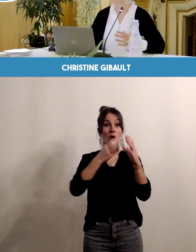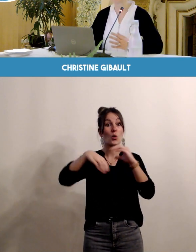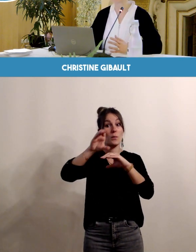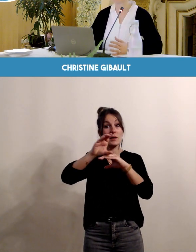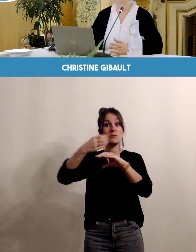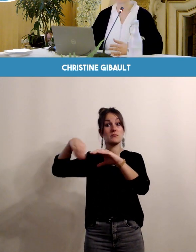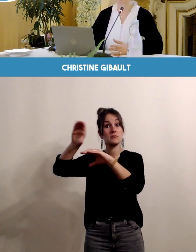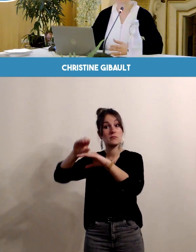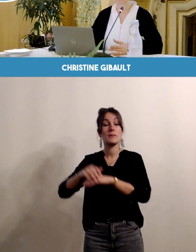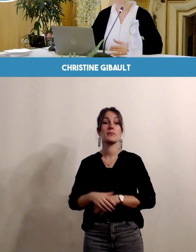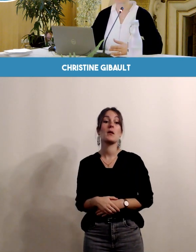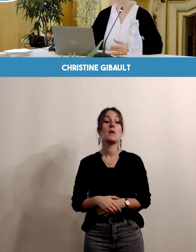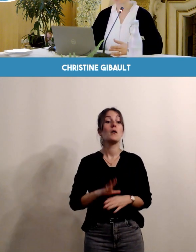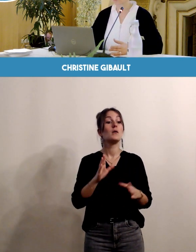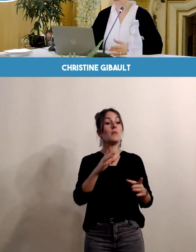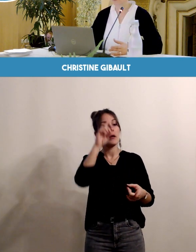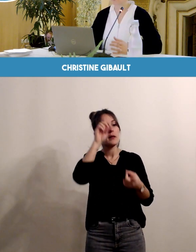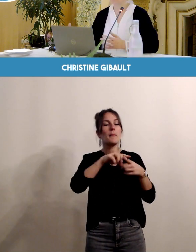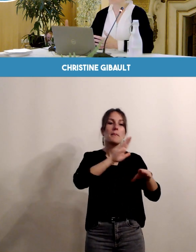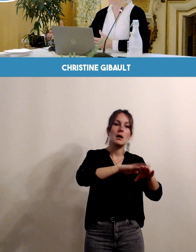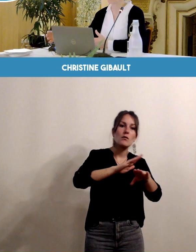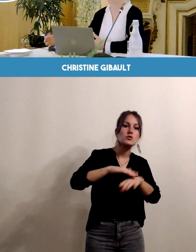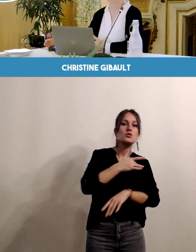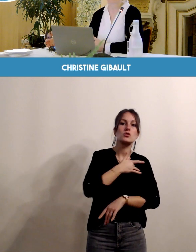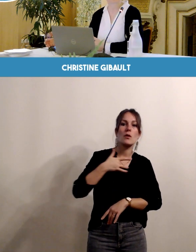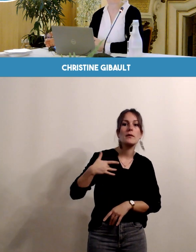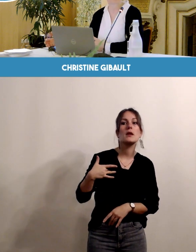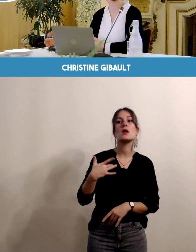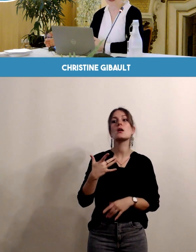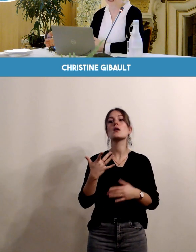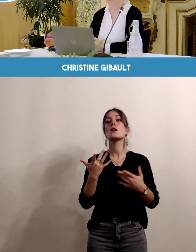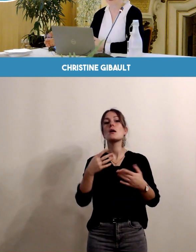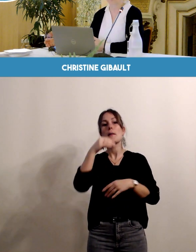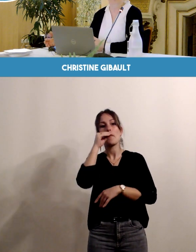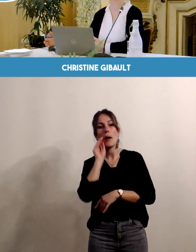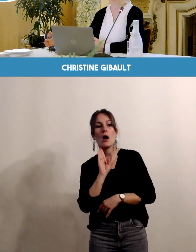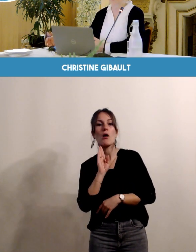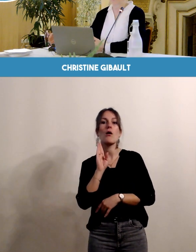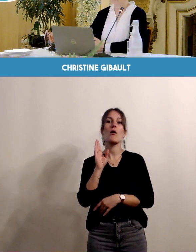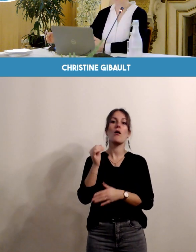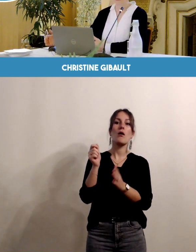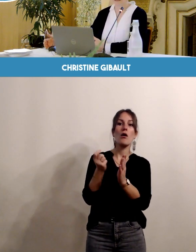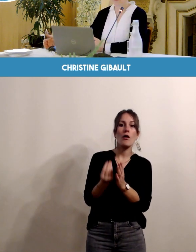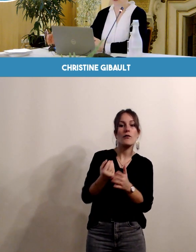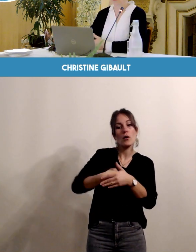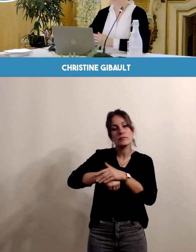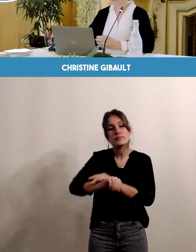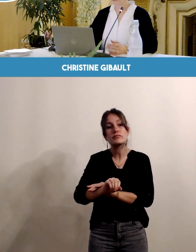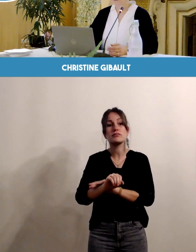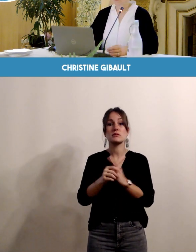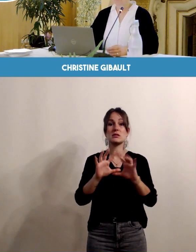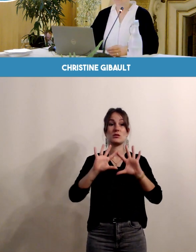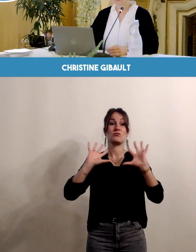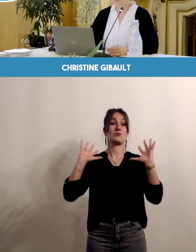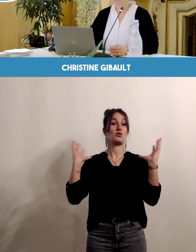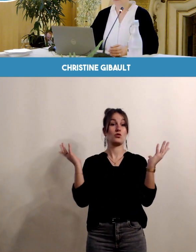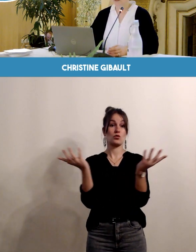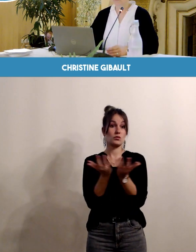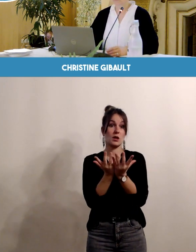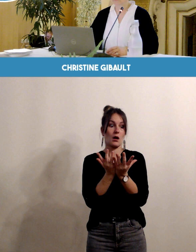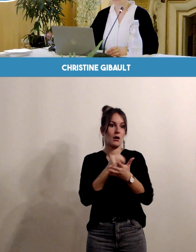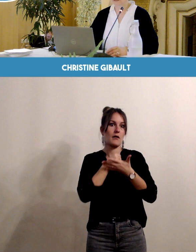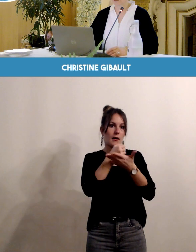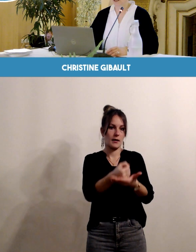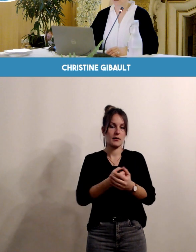la mère, des dispositifs de prévention sur la santé puis des dispositifs à la parentalité pour les parents. Et